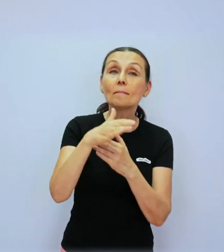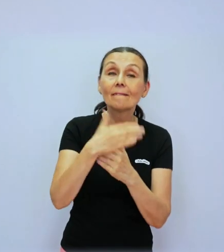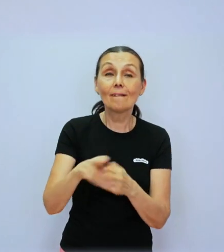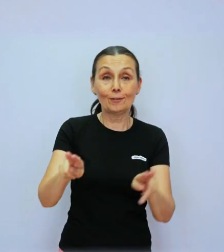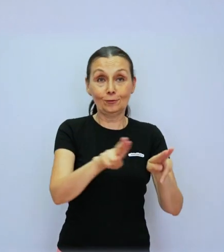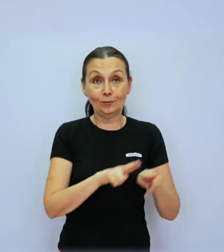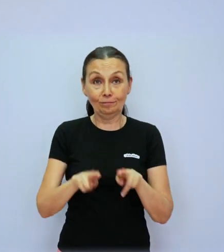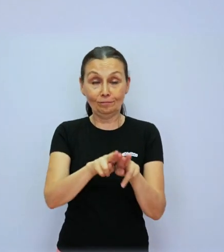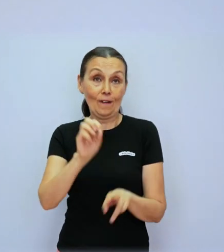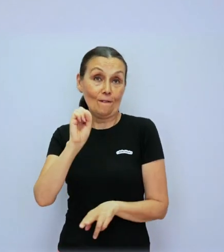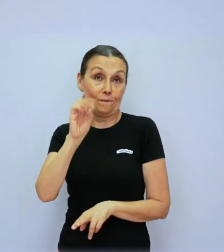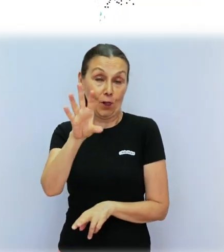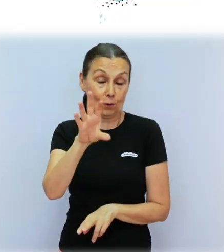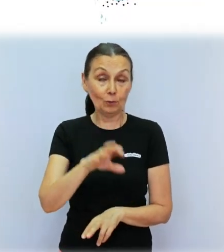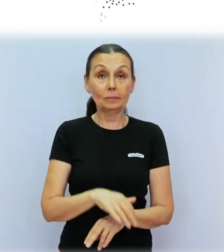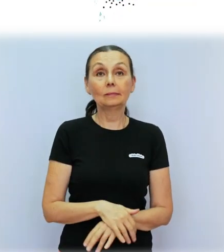ďalšom vlogu.